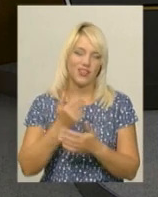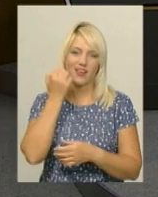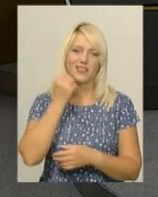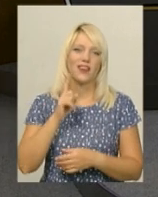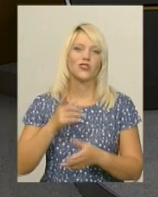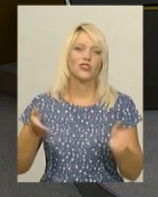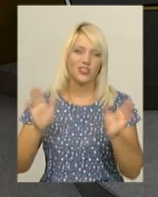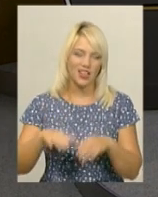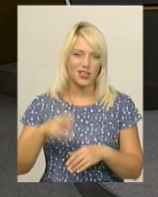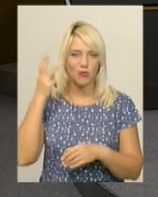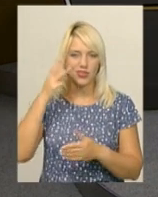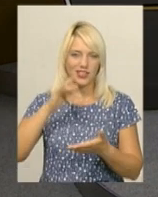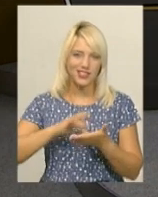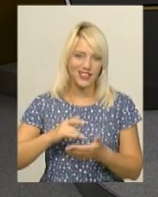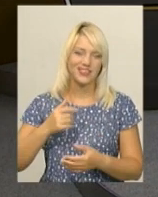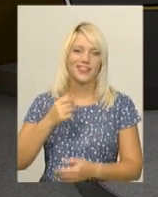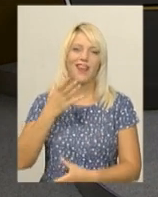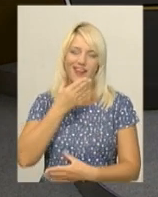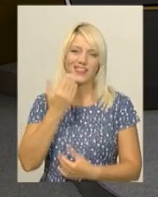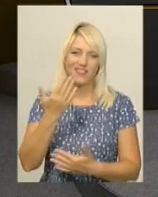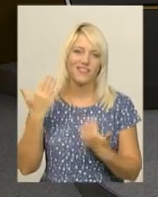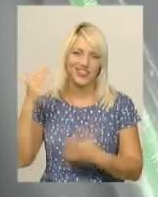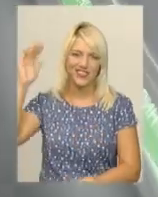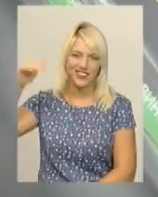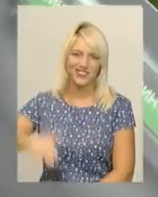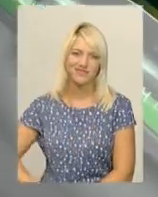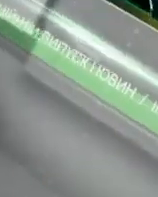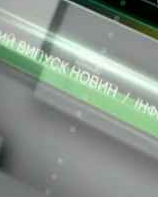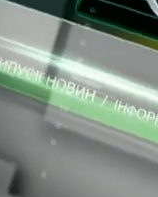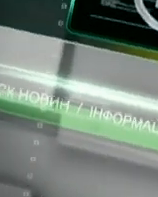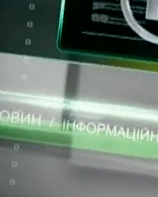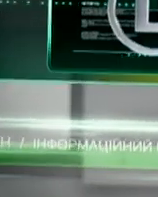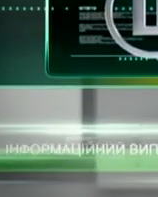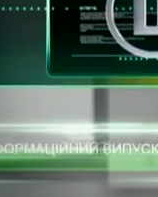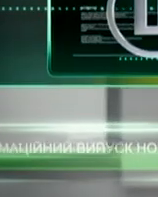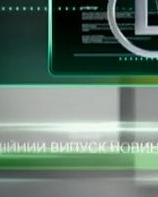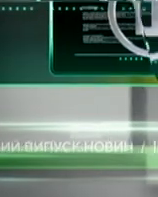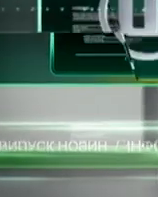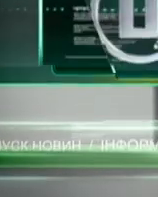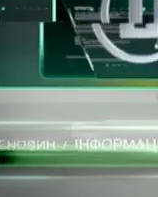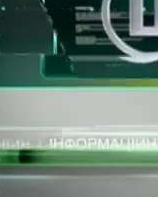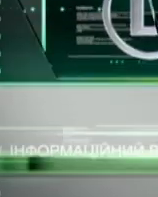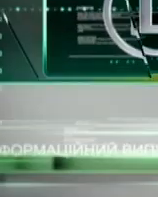Дякуємо, що залишаєтесь з нами. Гарних вихідних! Дякуємо! Дякуємо! Дякуємо!